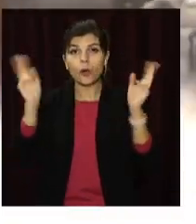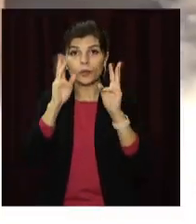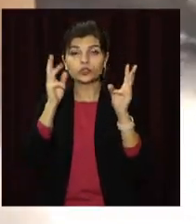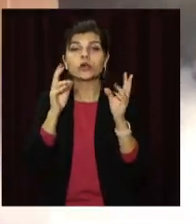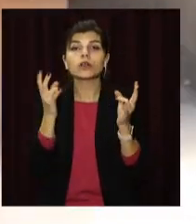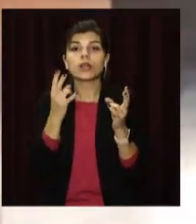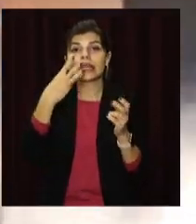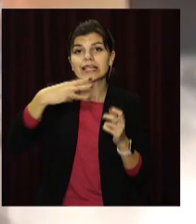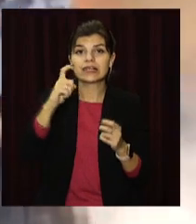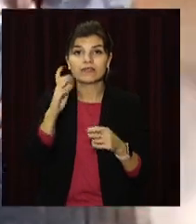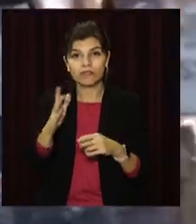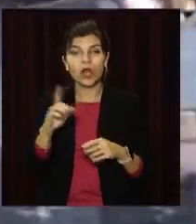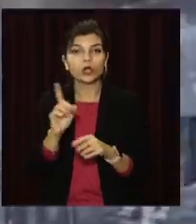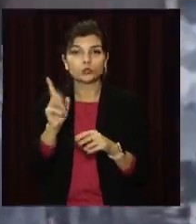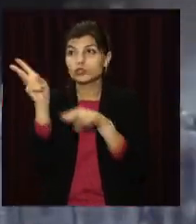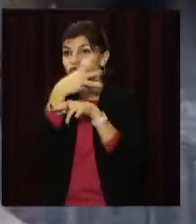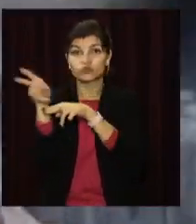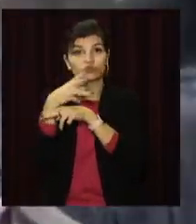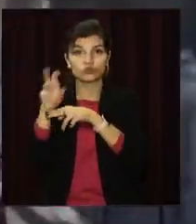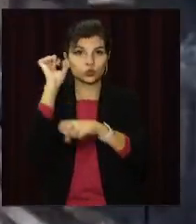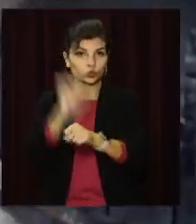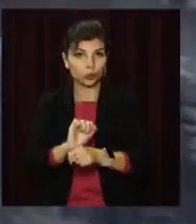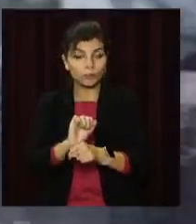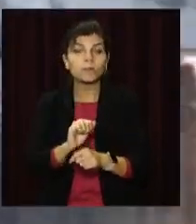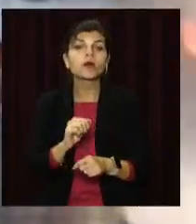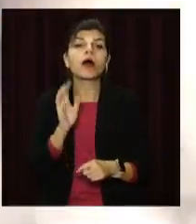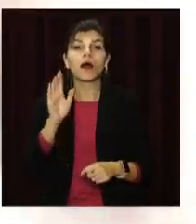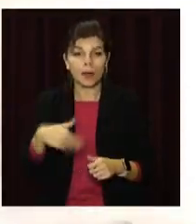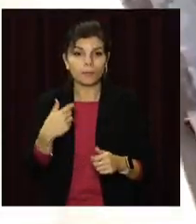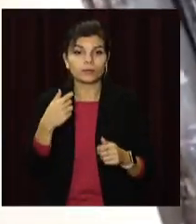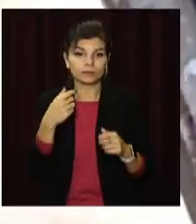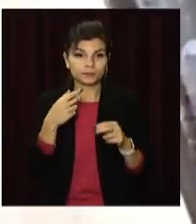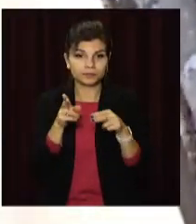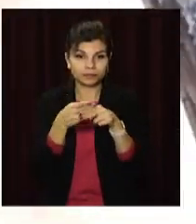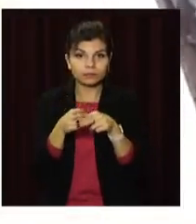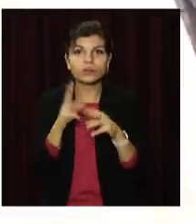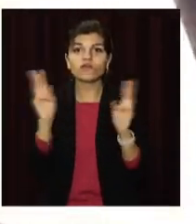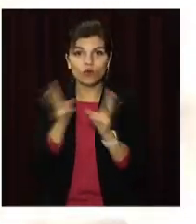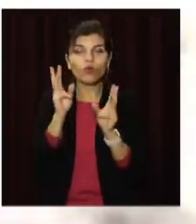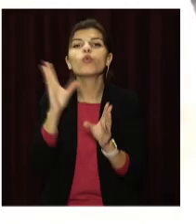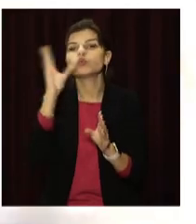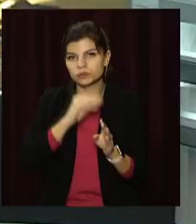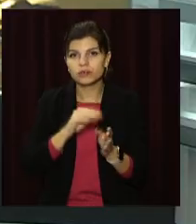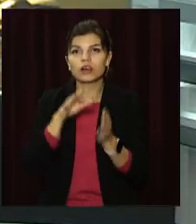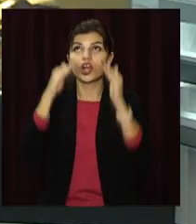все-таки встиг пошкодити дах, стіни, лазні та майно. Ні загиблих, ні постраждалих немає.